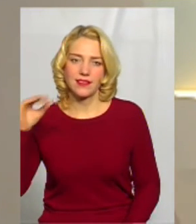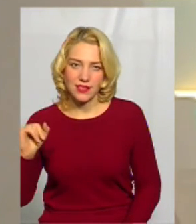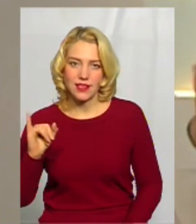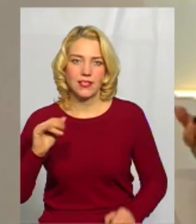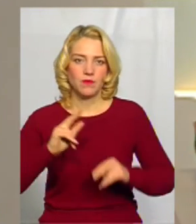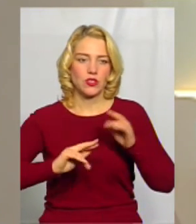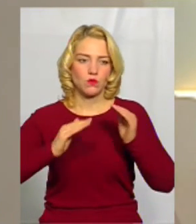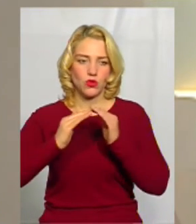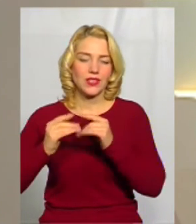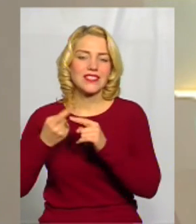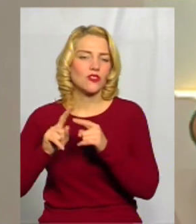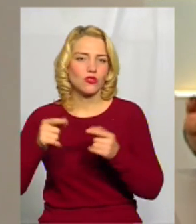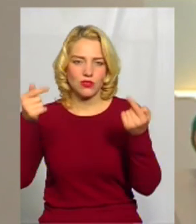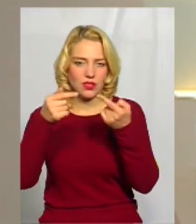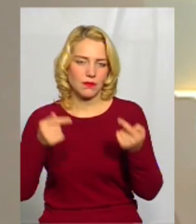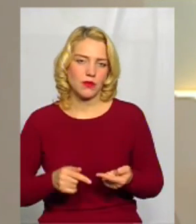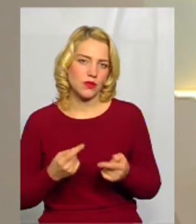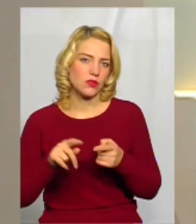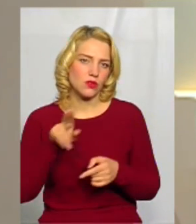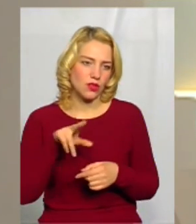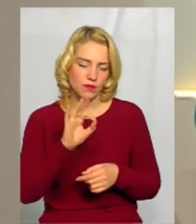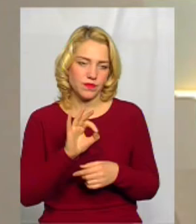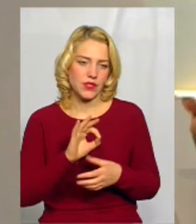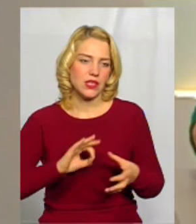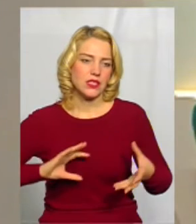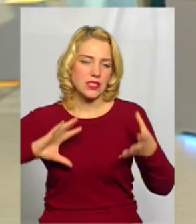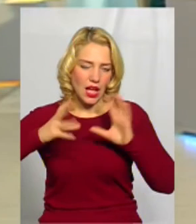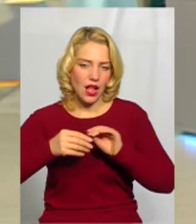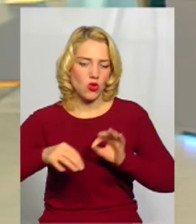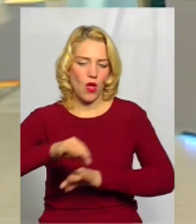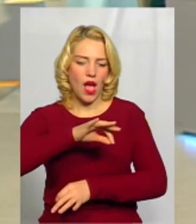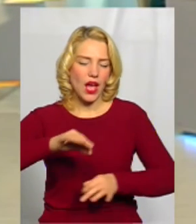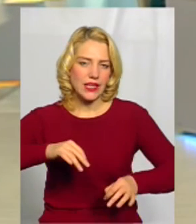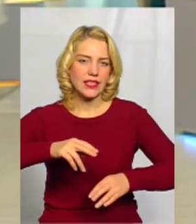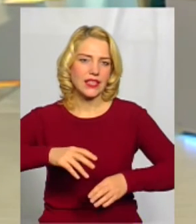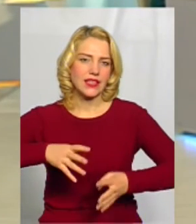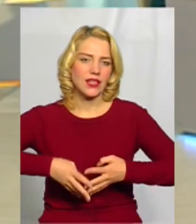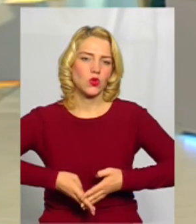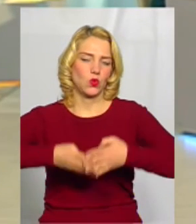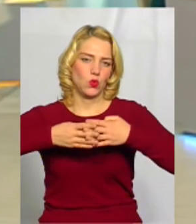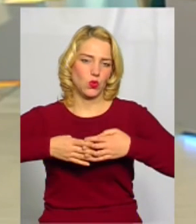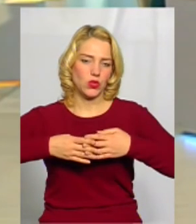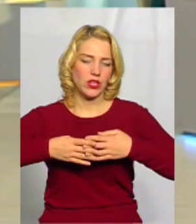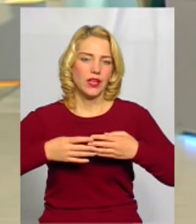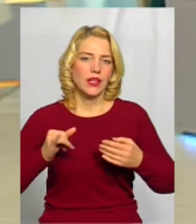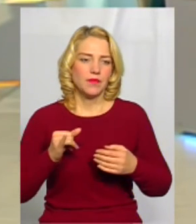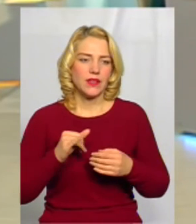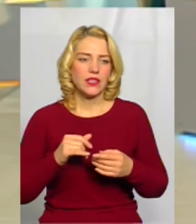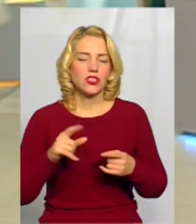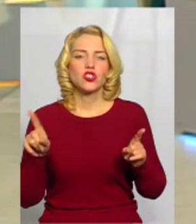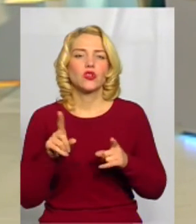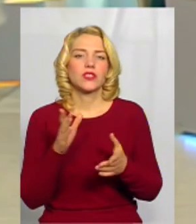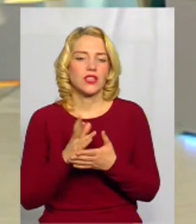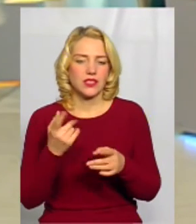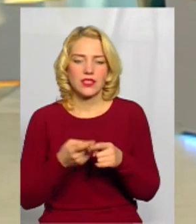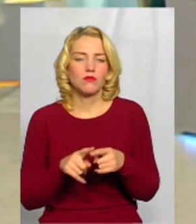не гармоніює з загальною архітектурою, стилем забудови, те, що є.